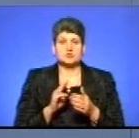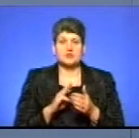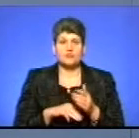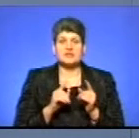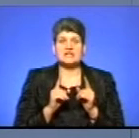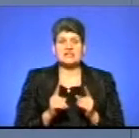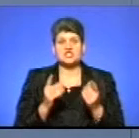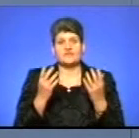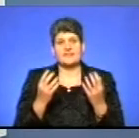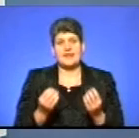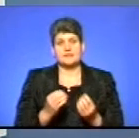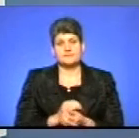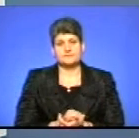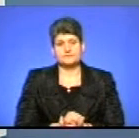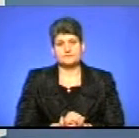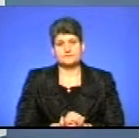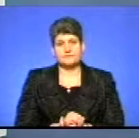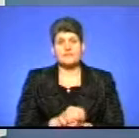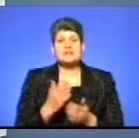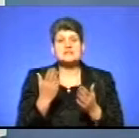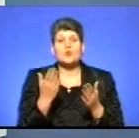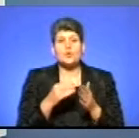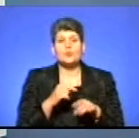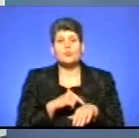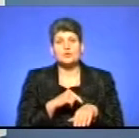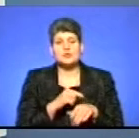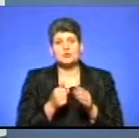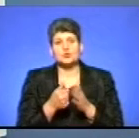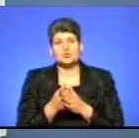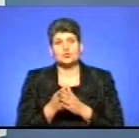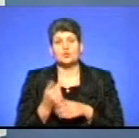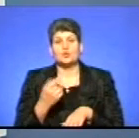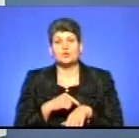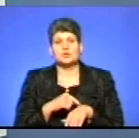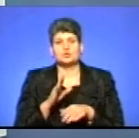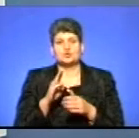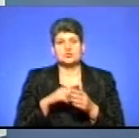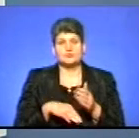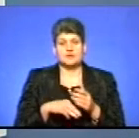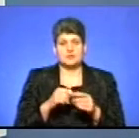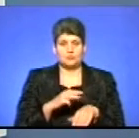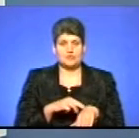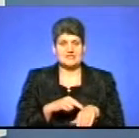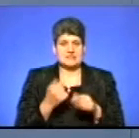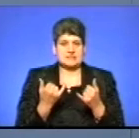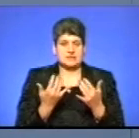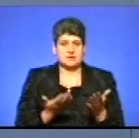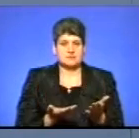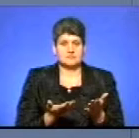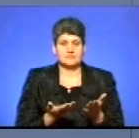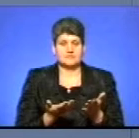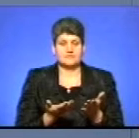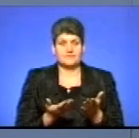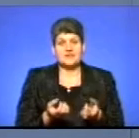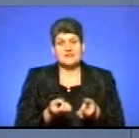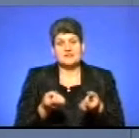лише в день. Від якої, по яку годину будуть штрафувати поліцейський наразі? Наразі, тобто,